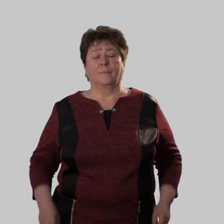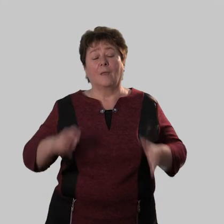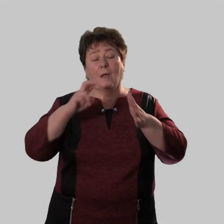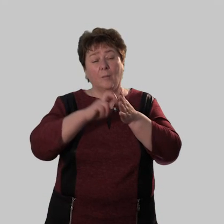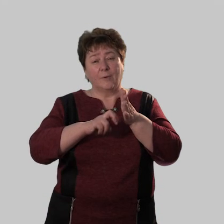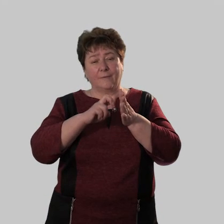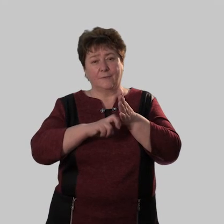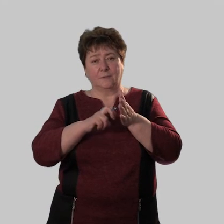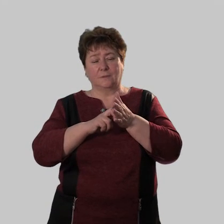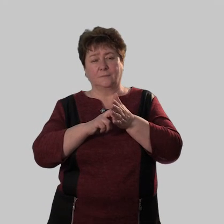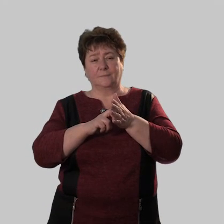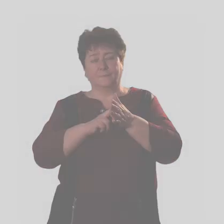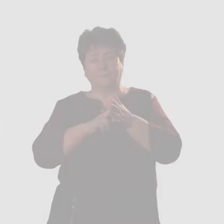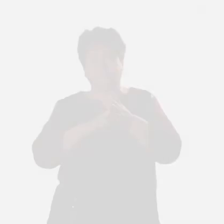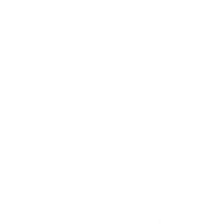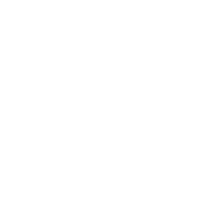проверьте